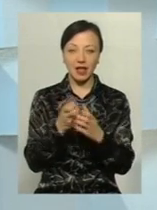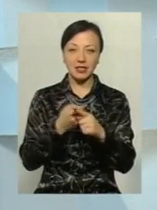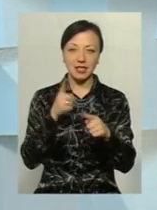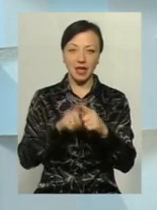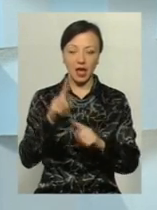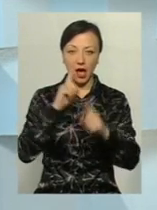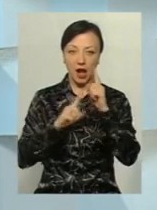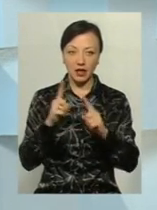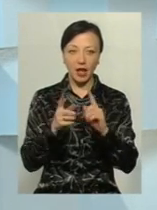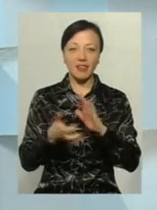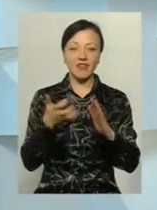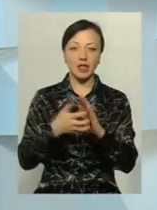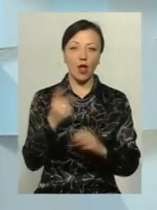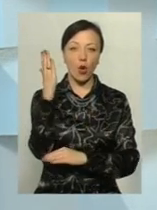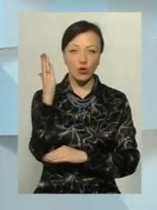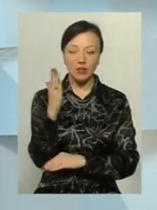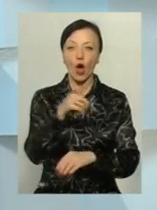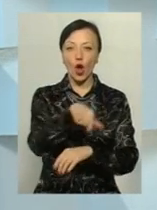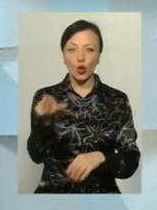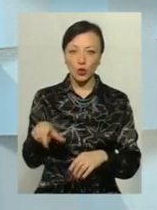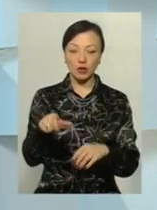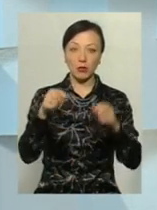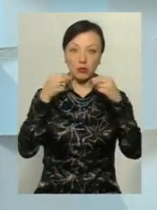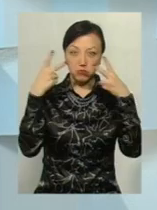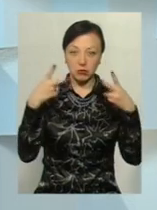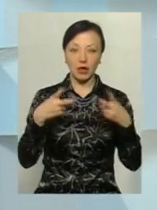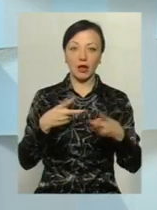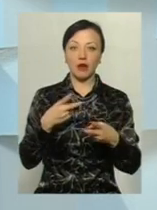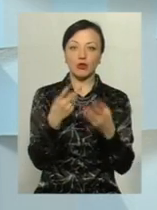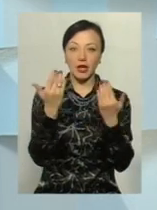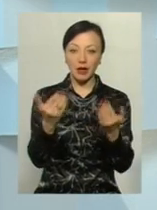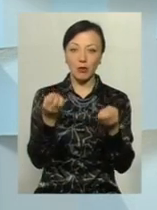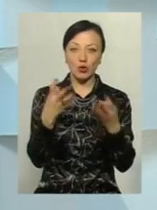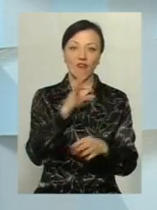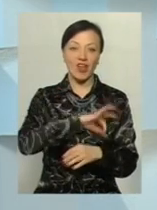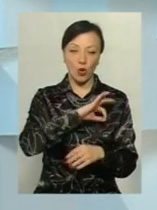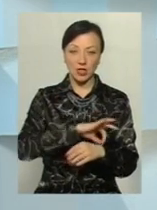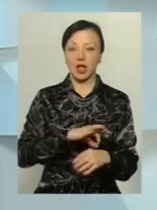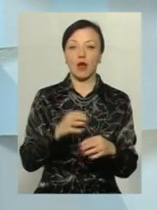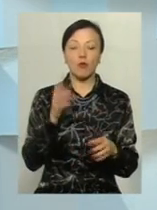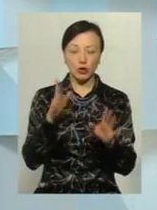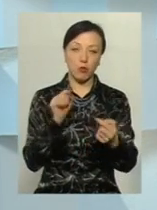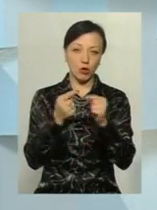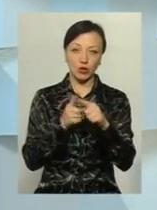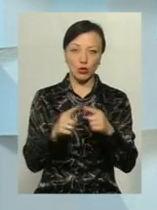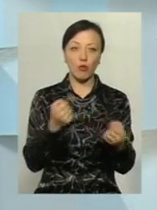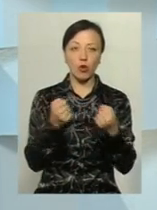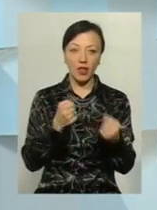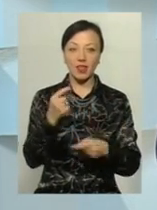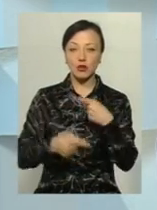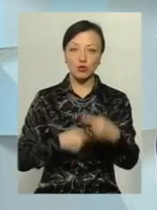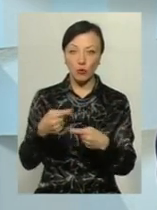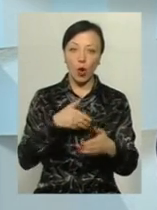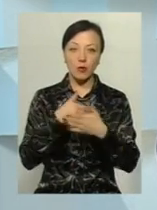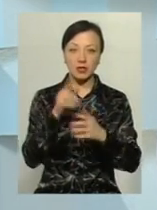громадянської ради, не хватало голосів, хватило, бо люди прозріли на кінець, що ними просто зманіпулювали. Ми будемо проти цього боротися. Але в іншу, в наступну